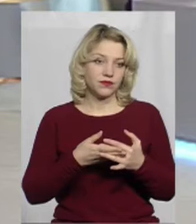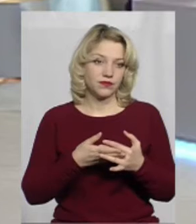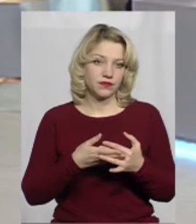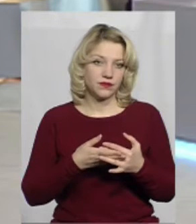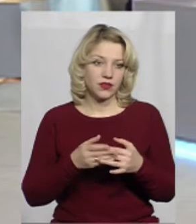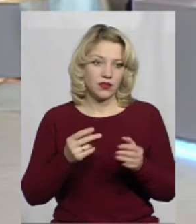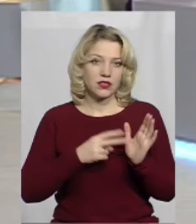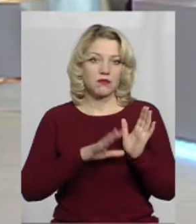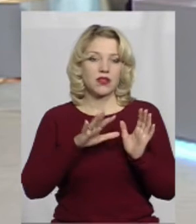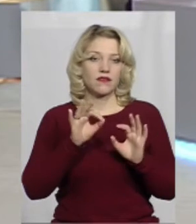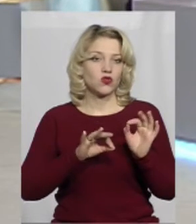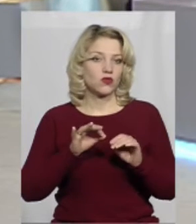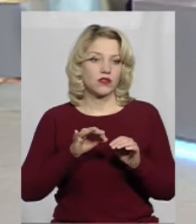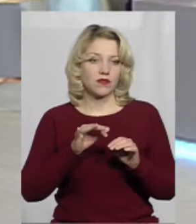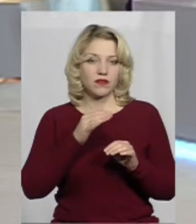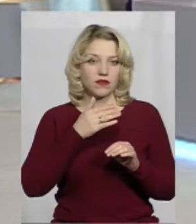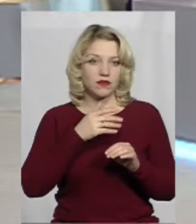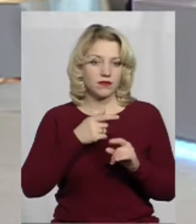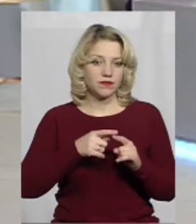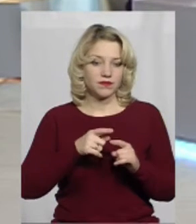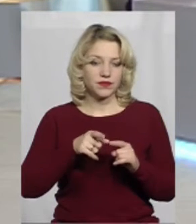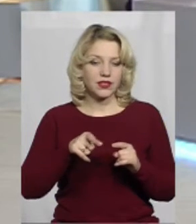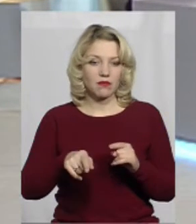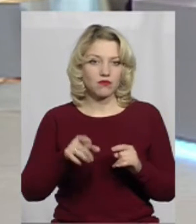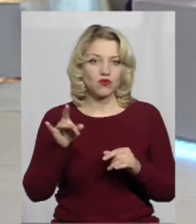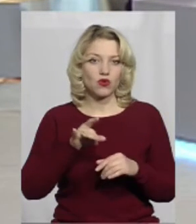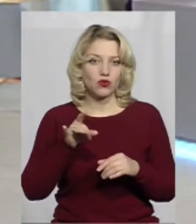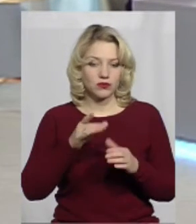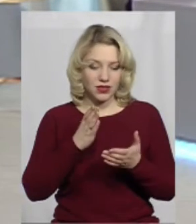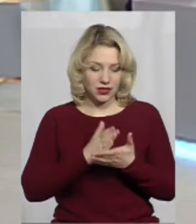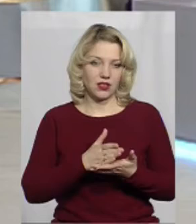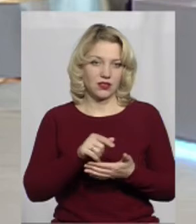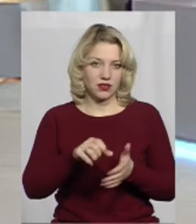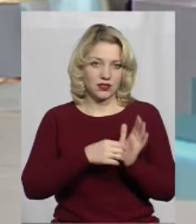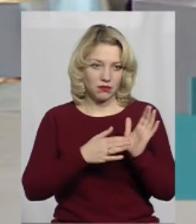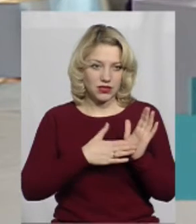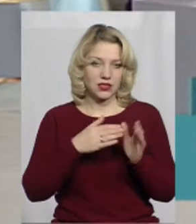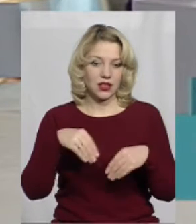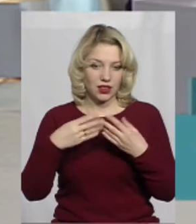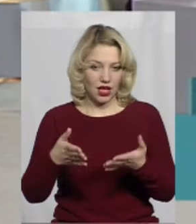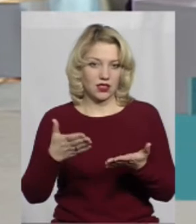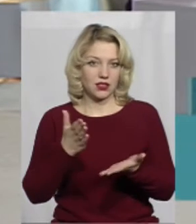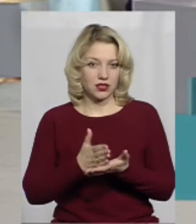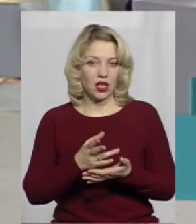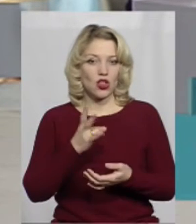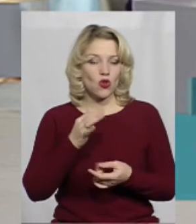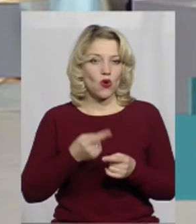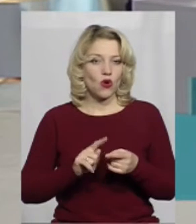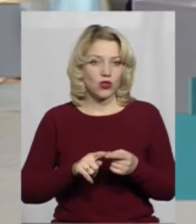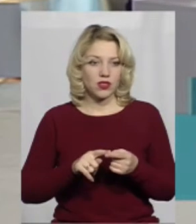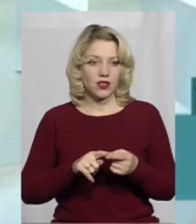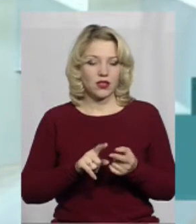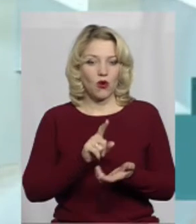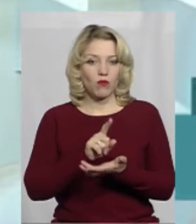не можна сказати, що 75%. Певний розмір субсидії є, він призначений, але він, скажімо так,